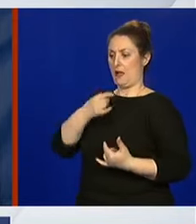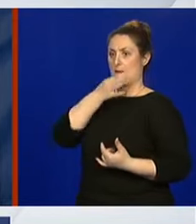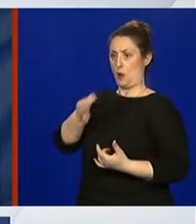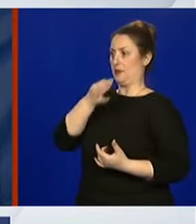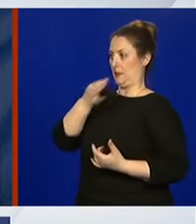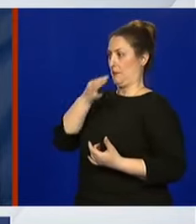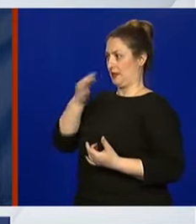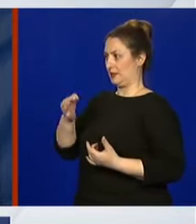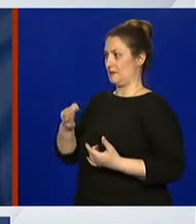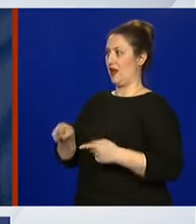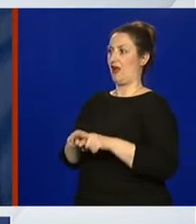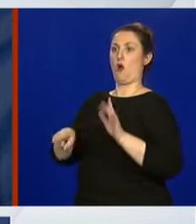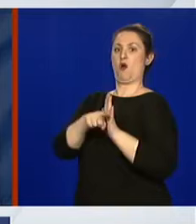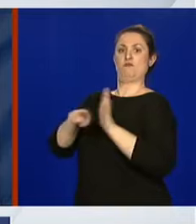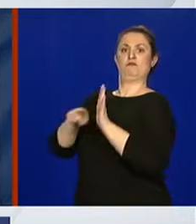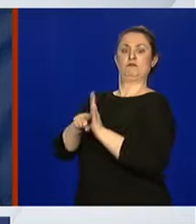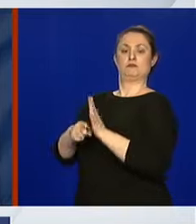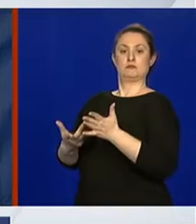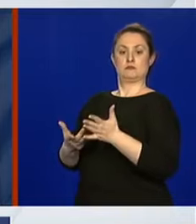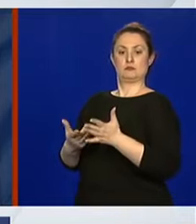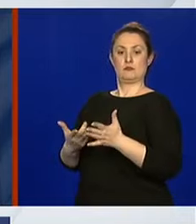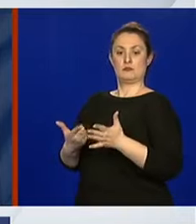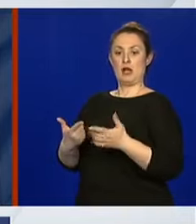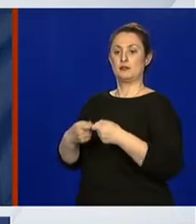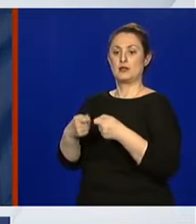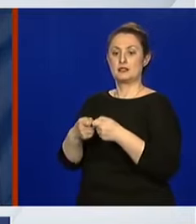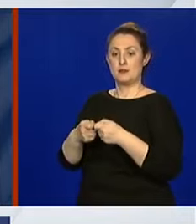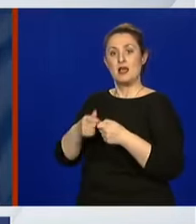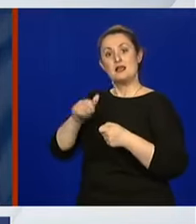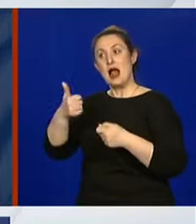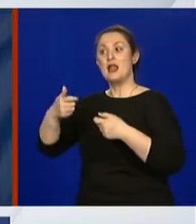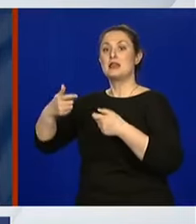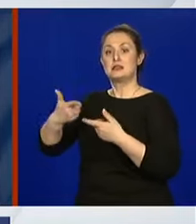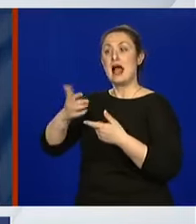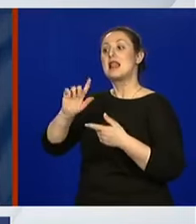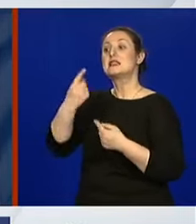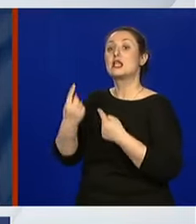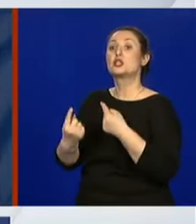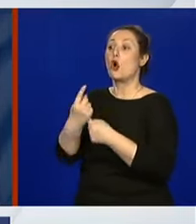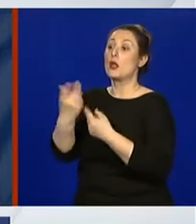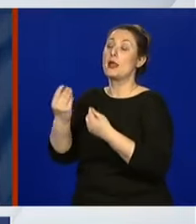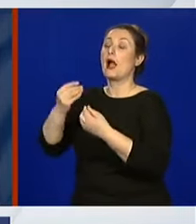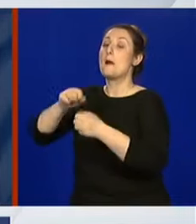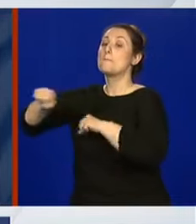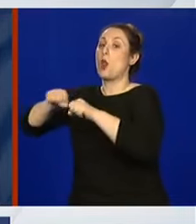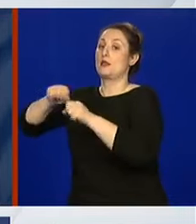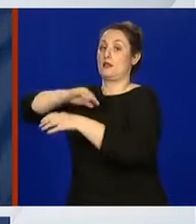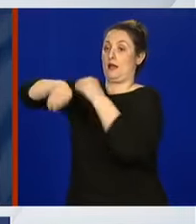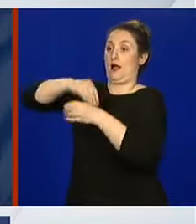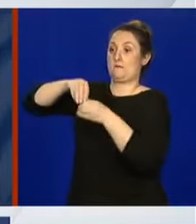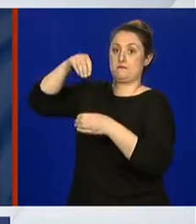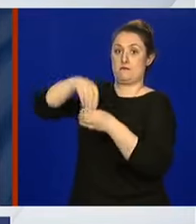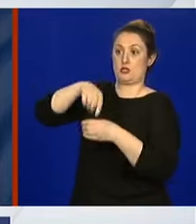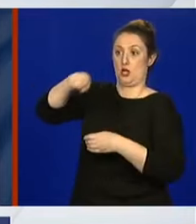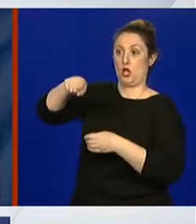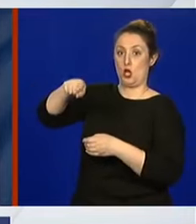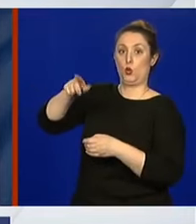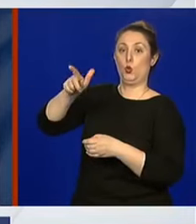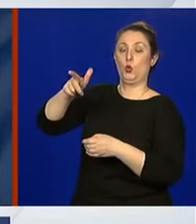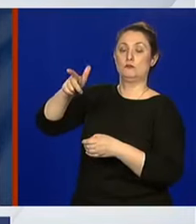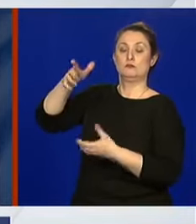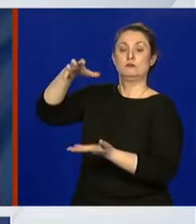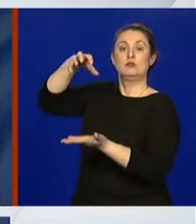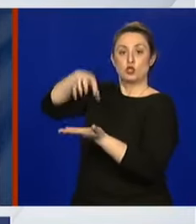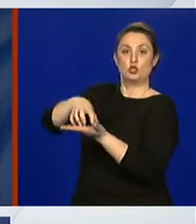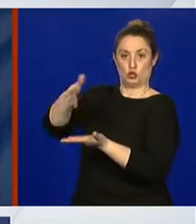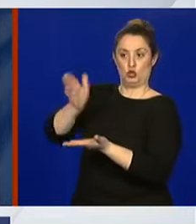tiču se jeli se dogodila nekakva politizacija u odlukama koje donosi stožar. A evo, mene zanima čisto mislite